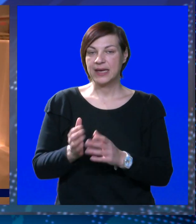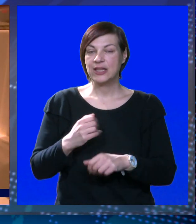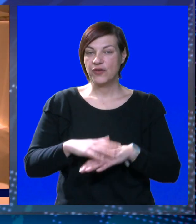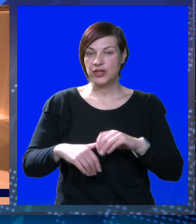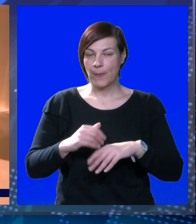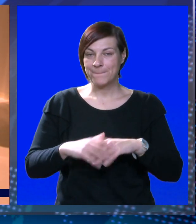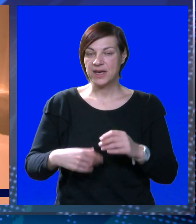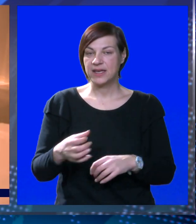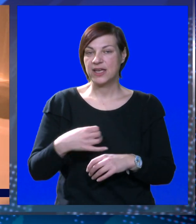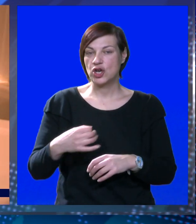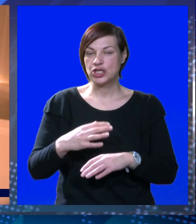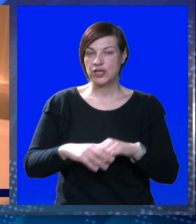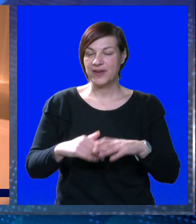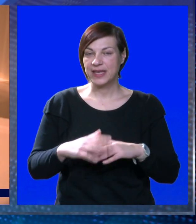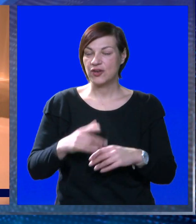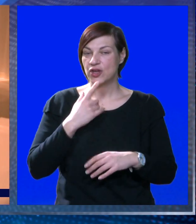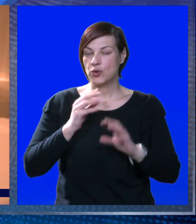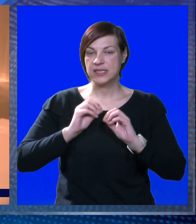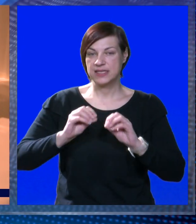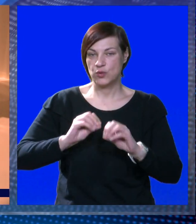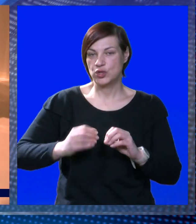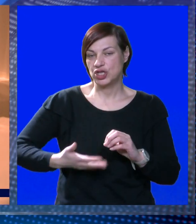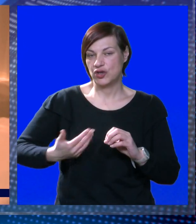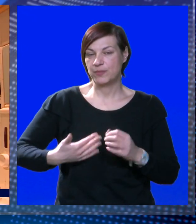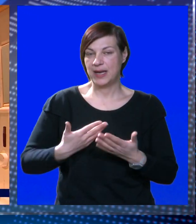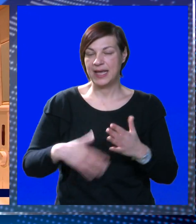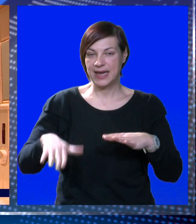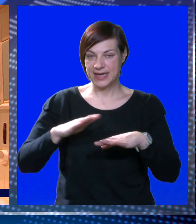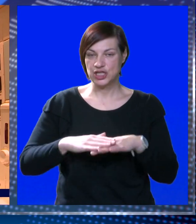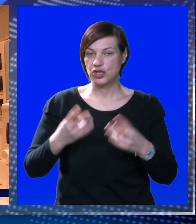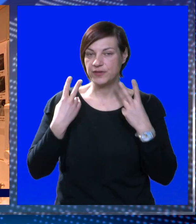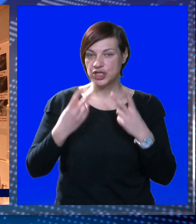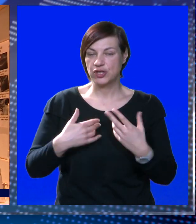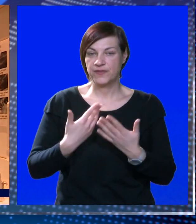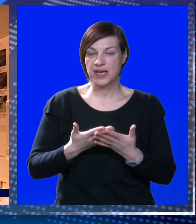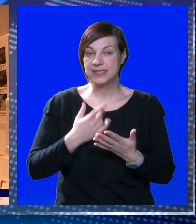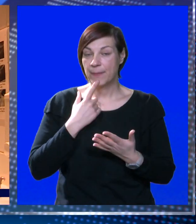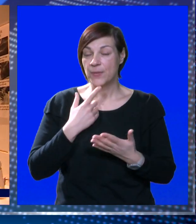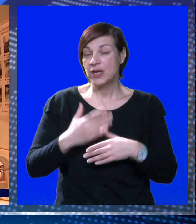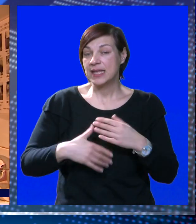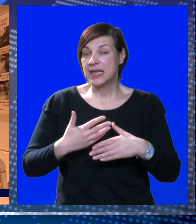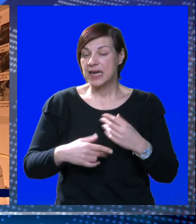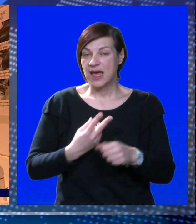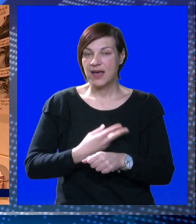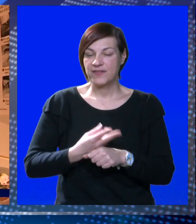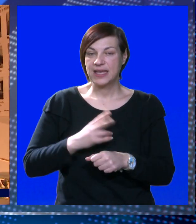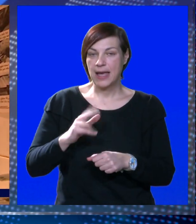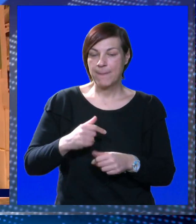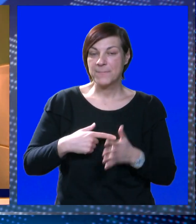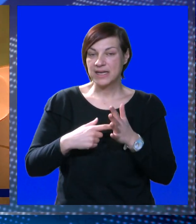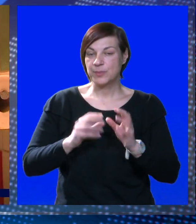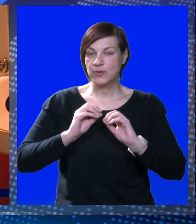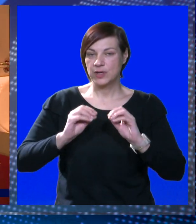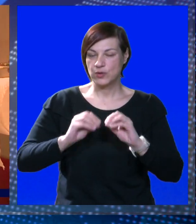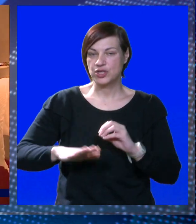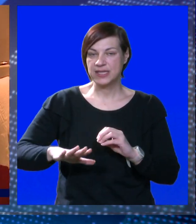Redovito pranje ruku osnova je higijene u kojoj se uči od malena, a nešto više o važnosti ove ponekad i rutinske navike. Imala